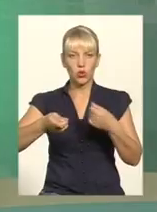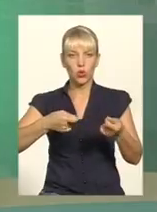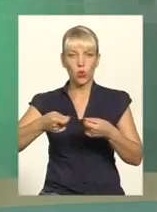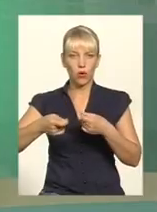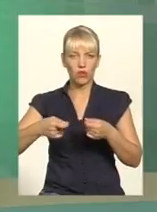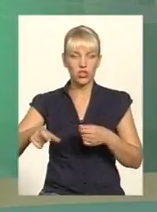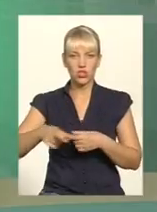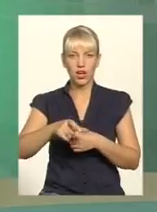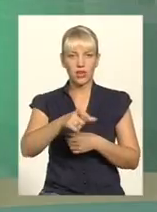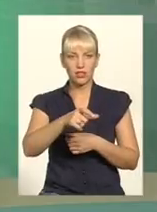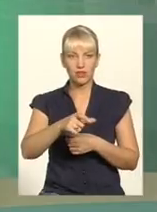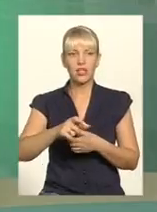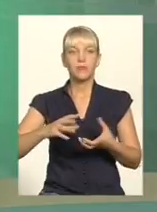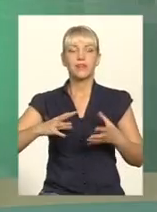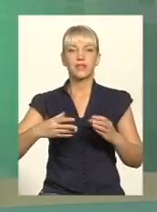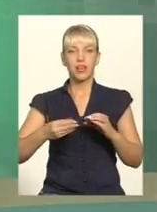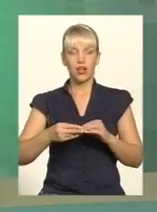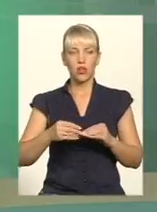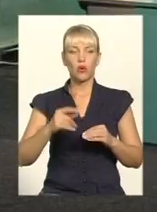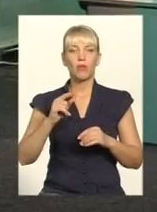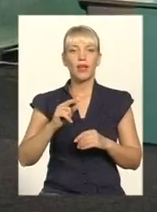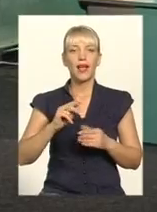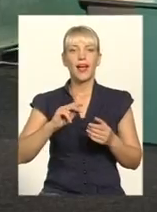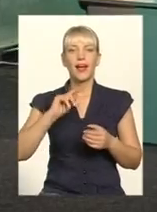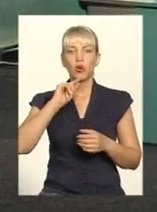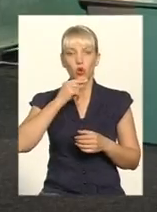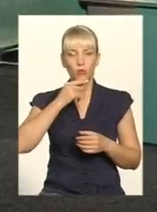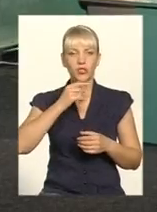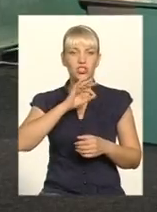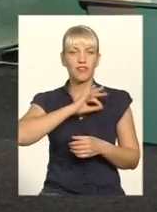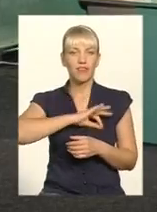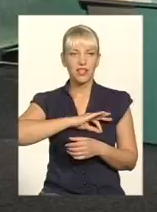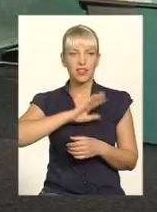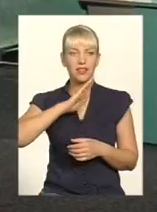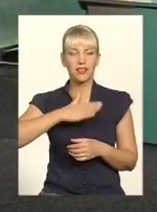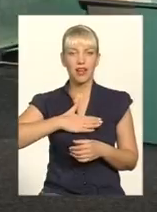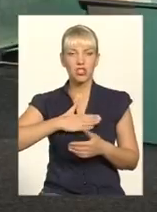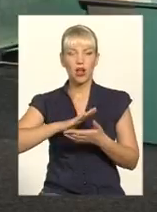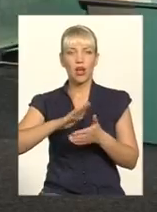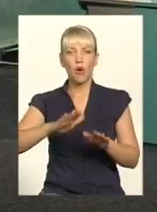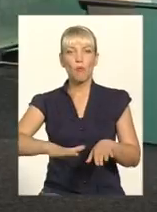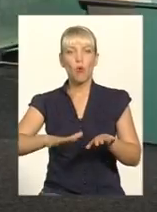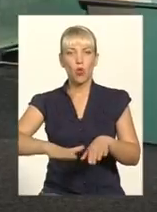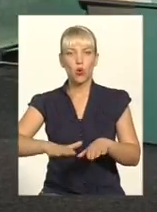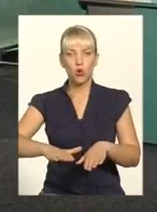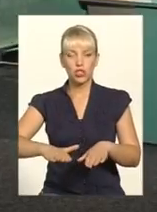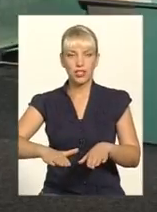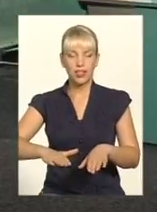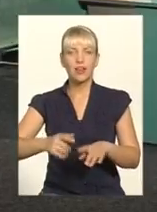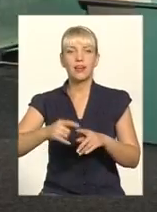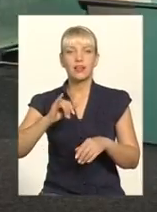загалом, скажімо, економічно вигідне наше положення, разом з тим, це і